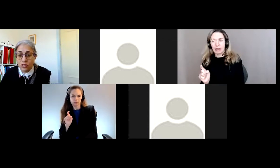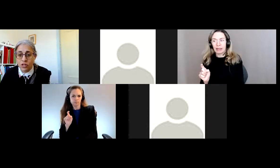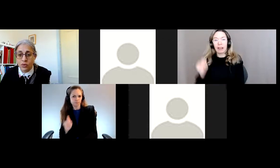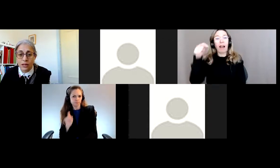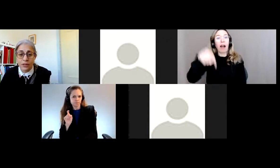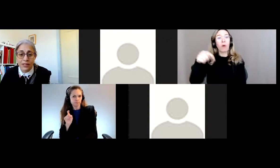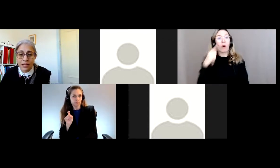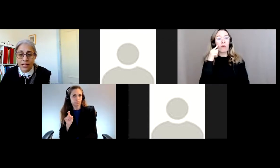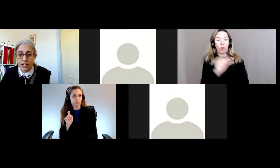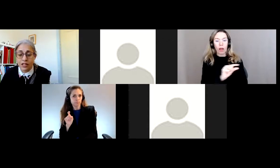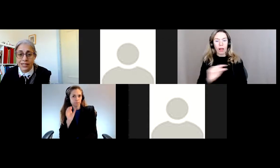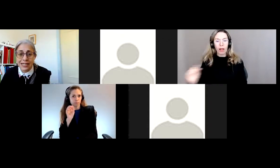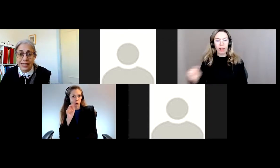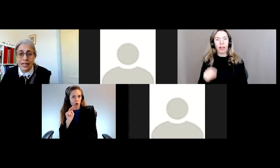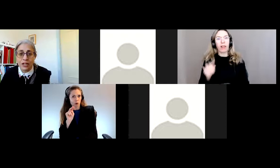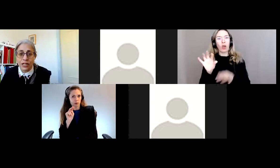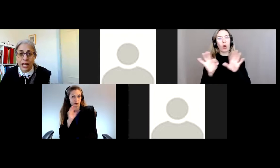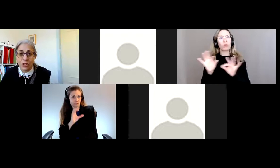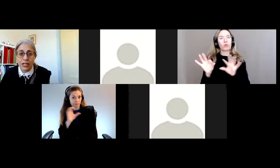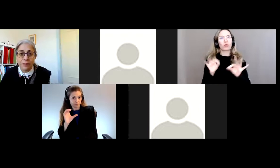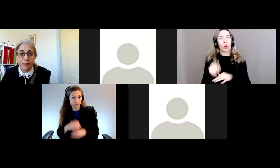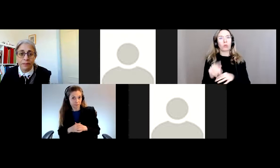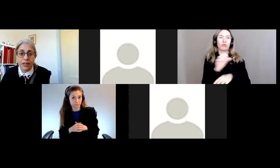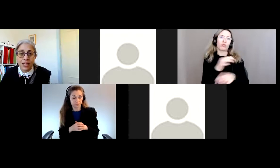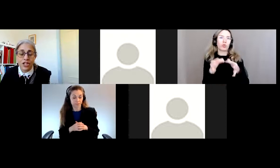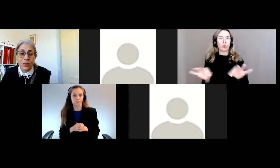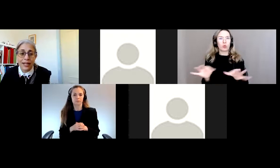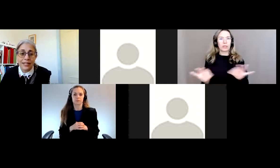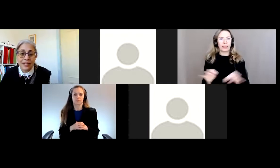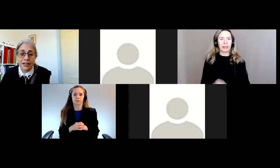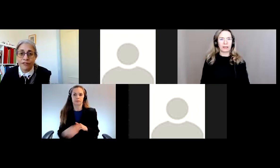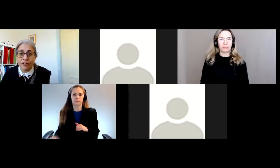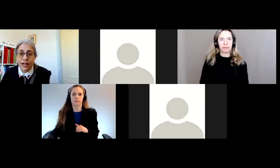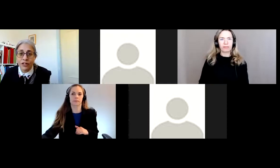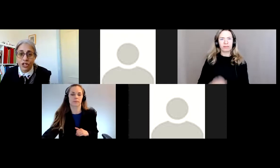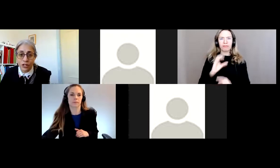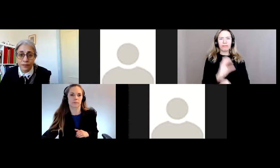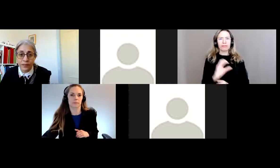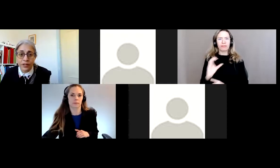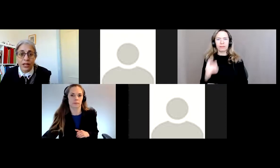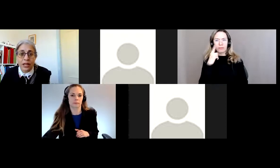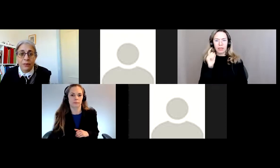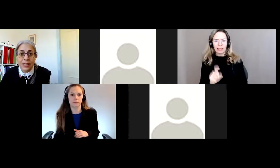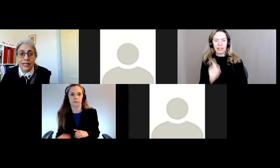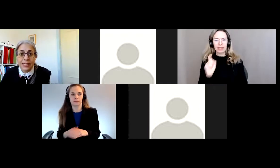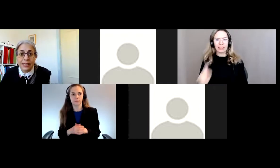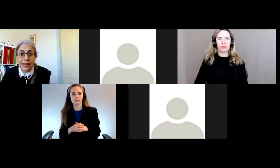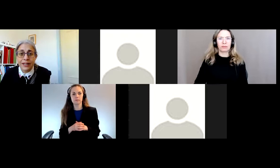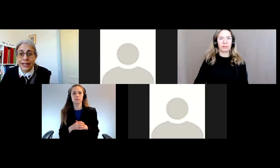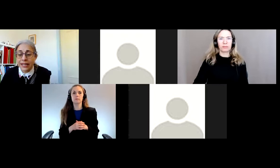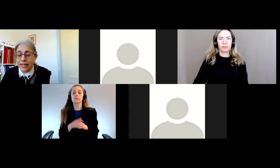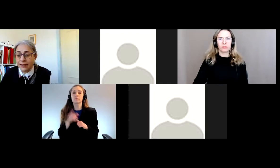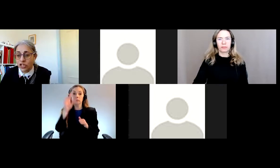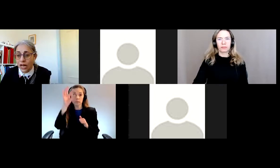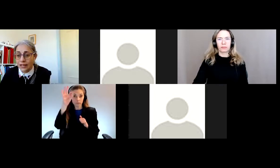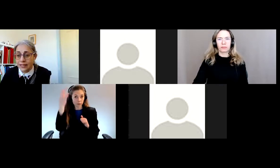bas de votre écran l'option de sous-titres, c'est C, C, qui est écrit sur l'icône. Pour avoir accès